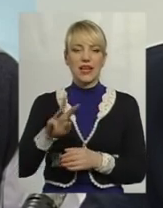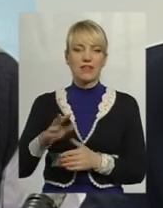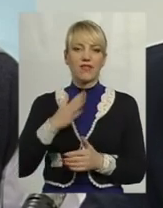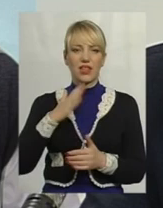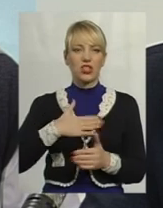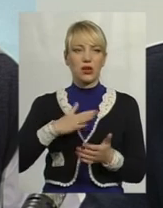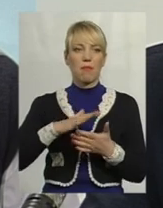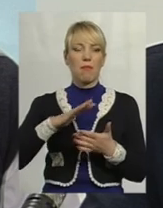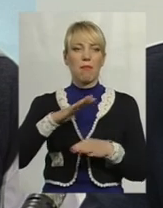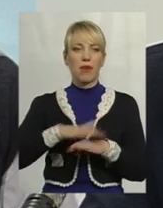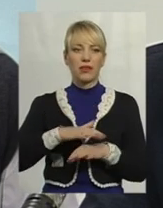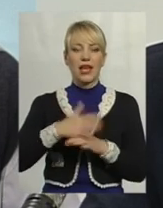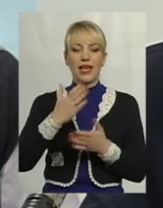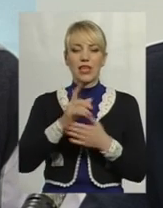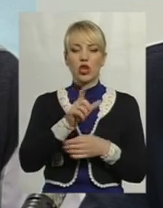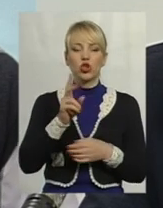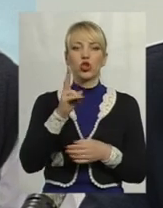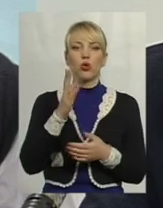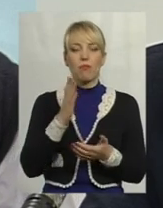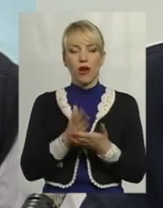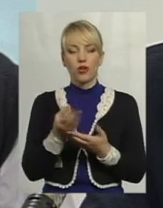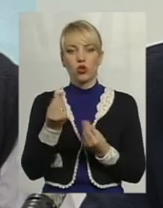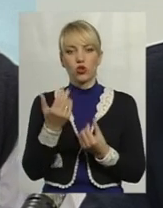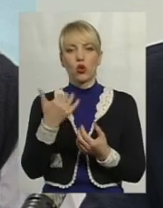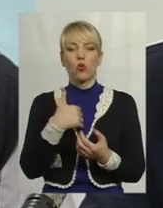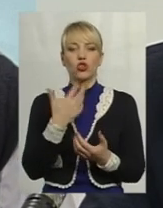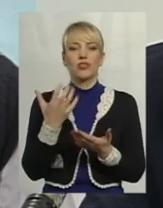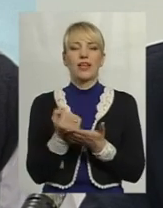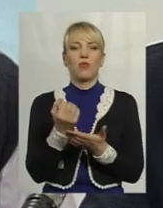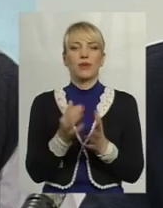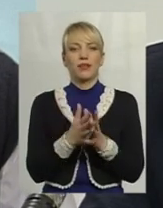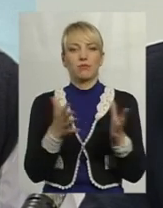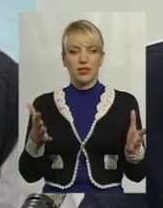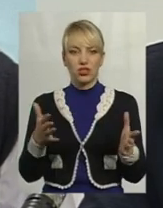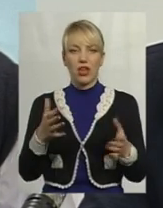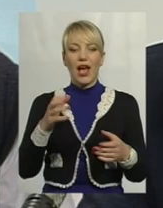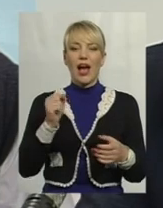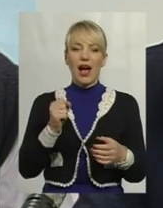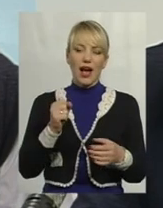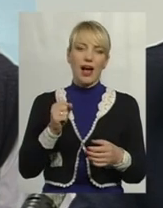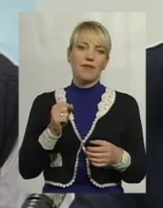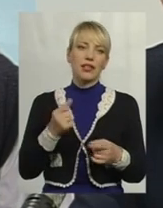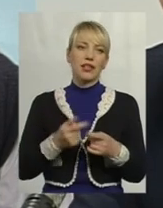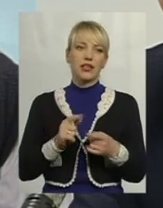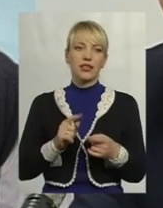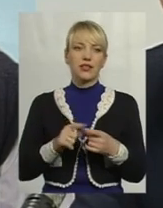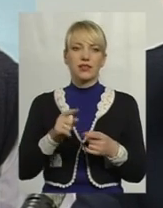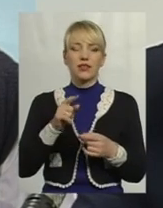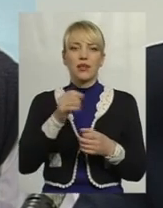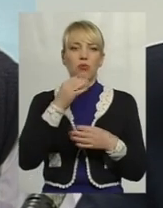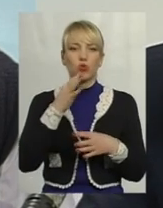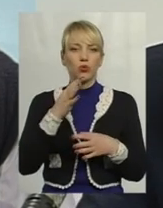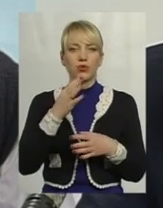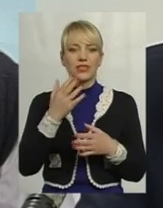мають кошти і хочуть заробити додатково, але класичні депозити іноді їх не проваблюють відсотковою ставкою.